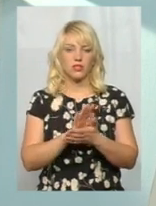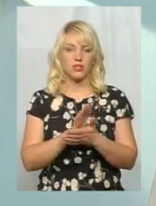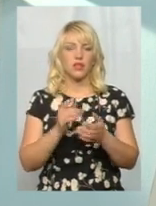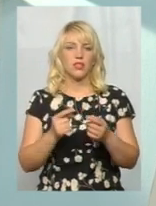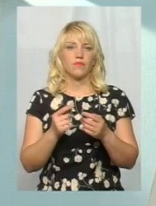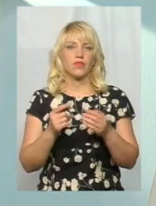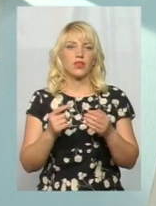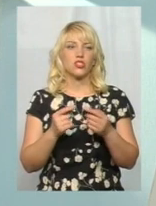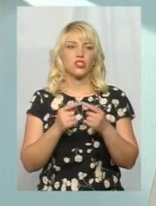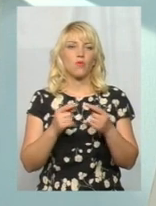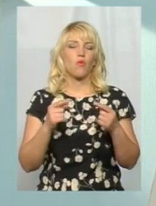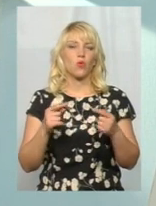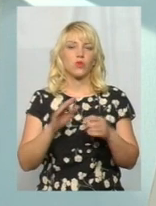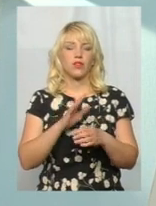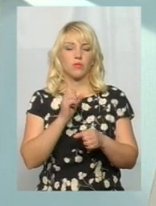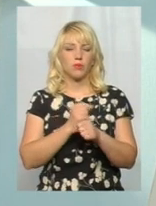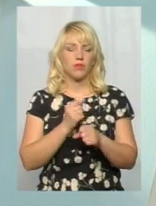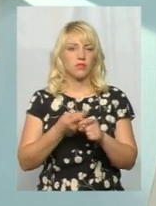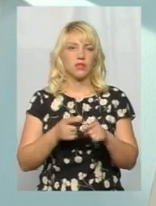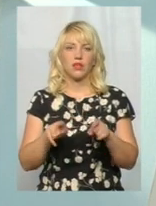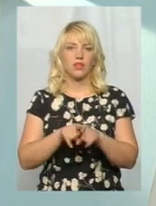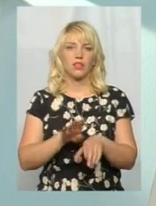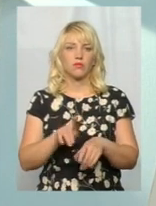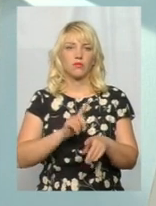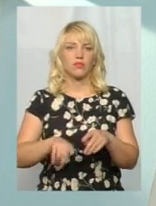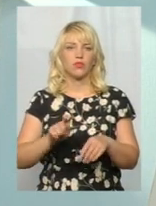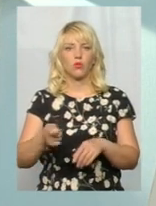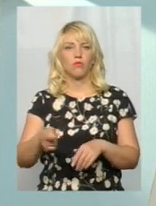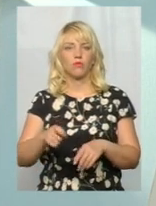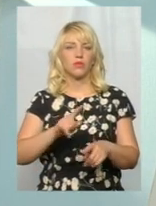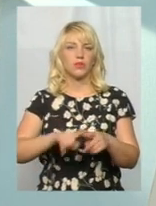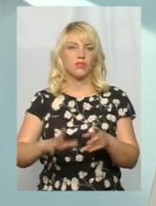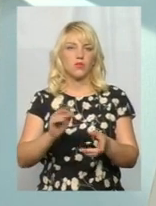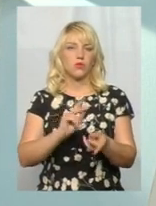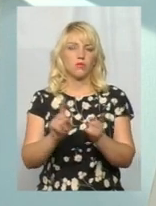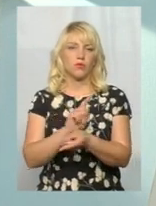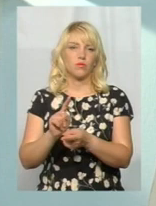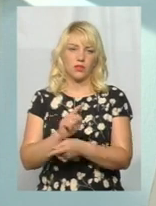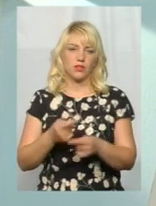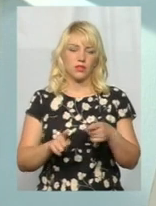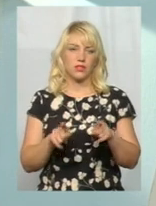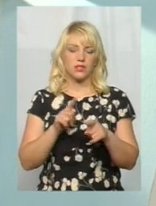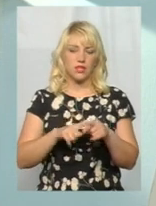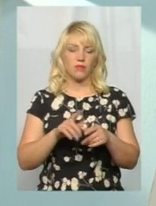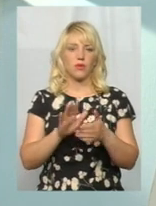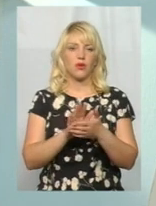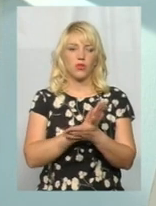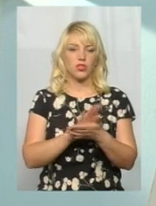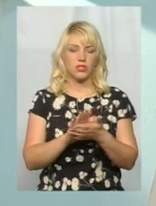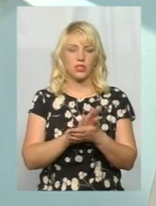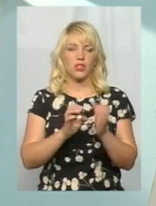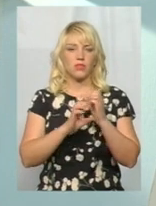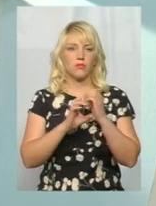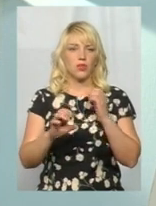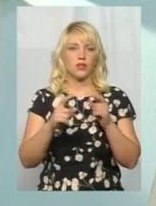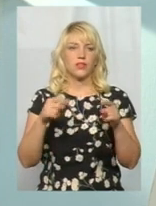об'єкт, який можна покрутити в ручку, він буде працювати, не буде працювати. Та технологія очистка, яка використовується на очисних спорудах